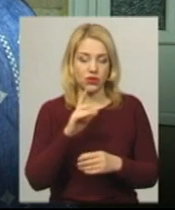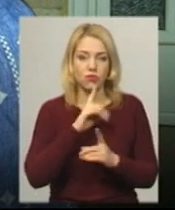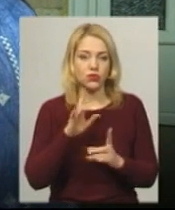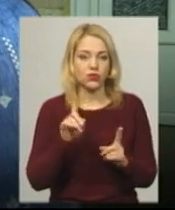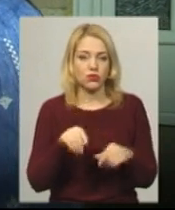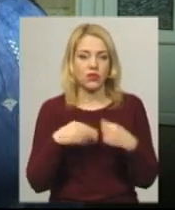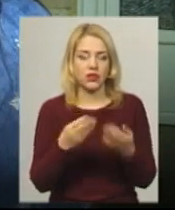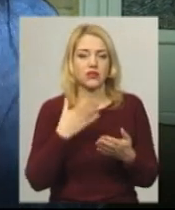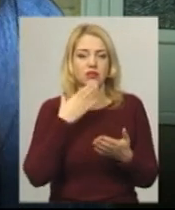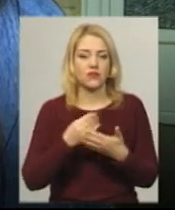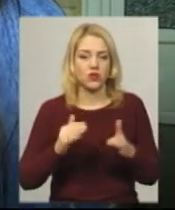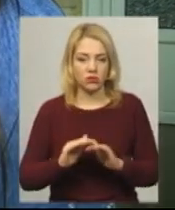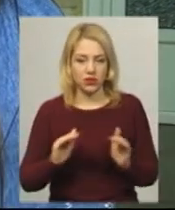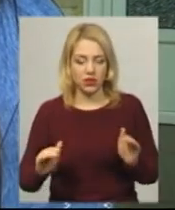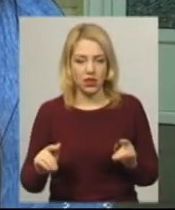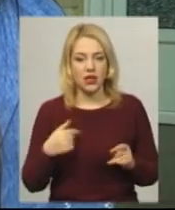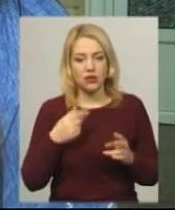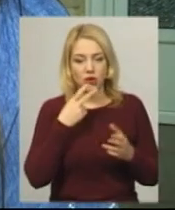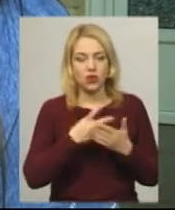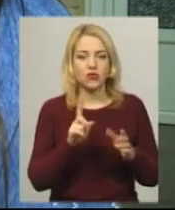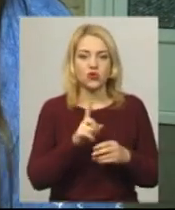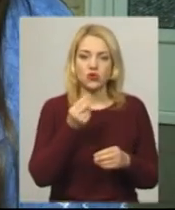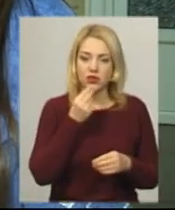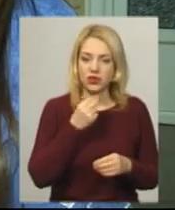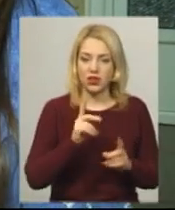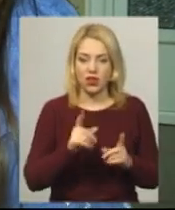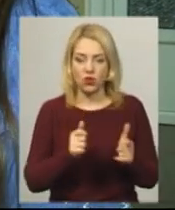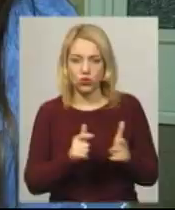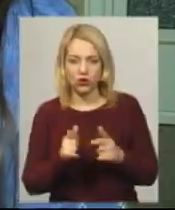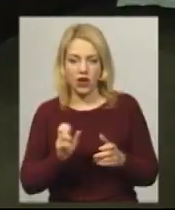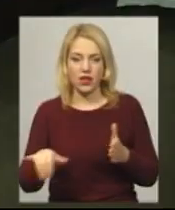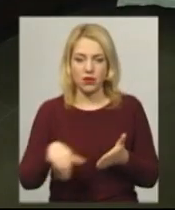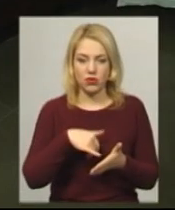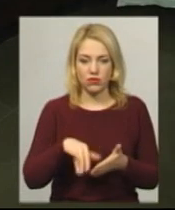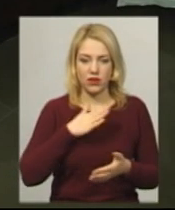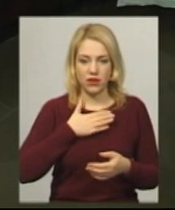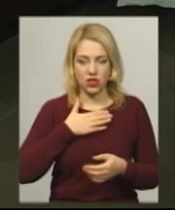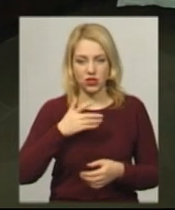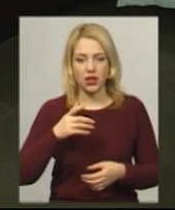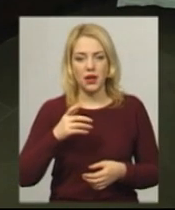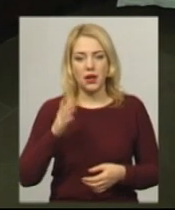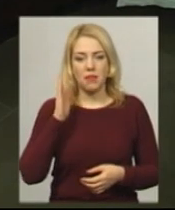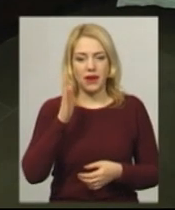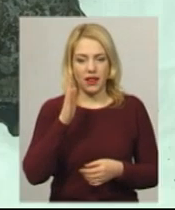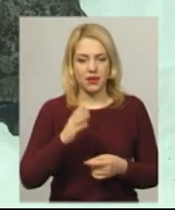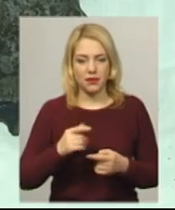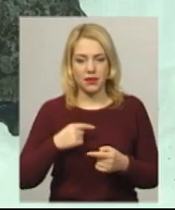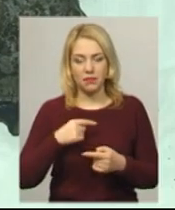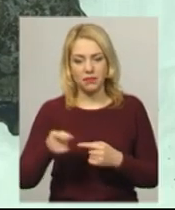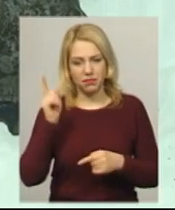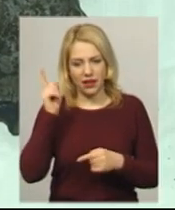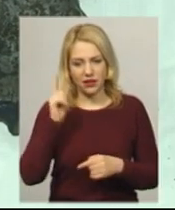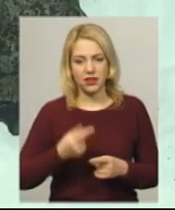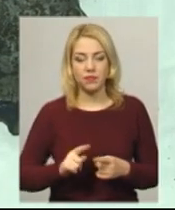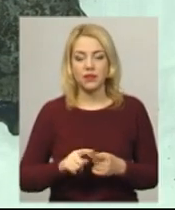Потрібно показувати, з чого їли, в чому готували, як прали, як прасували наші предки. Юлія Степенюк має в своїй колекції до сотні